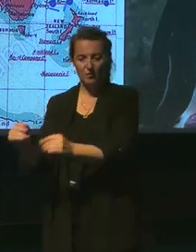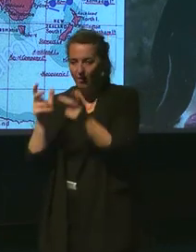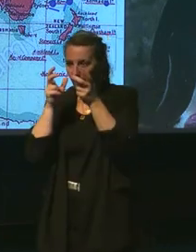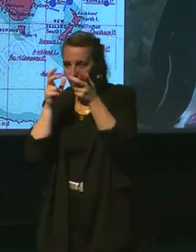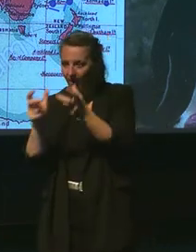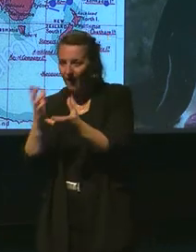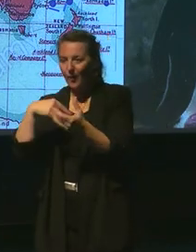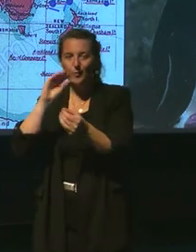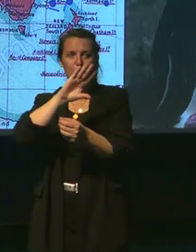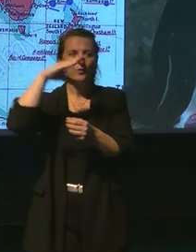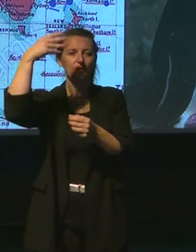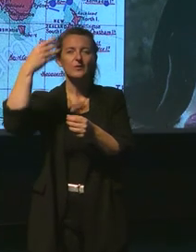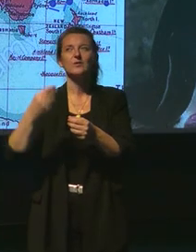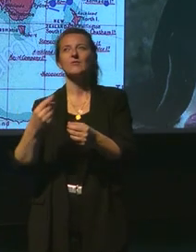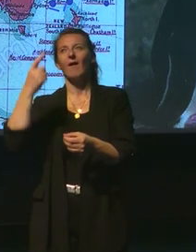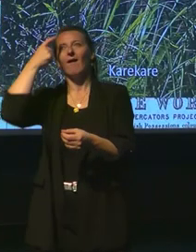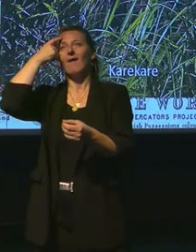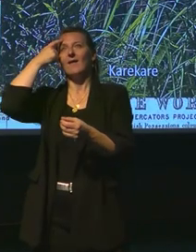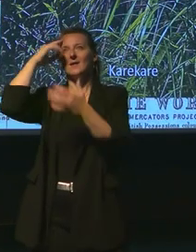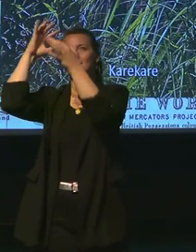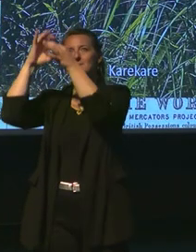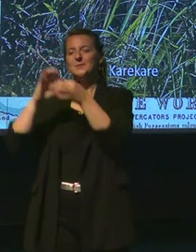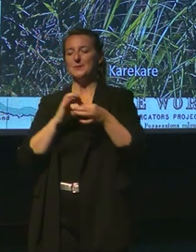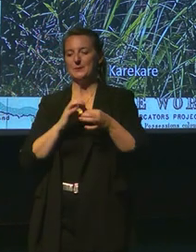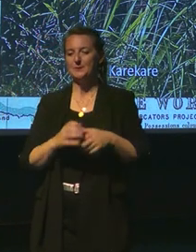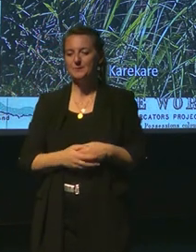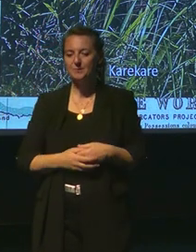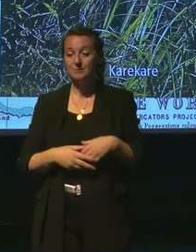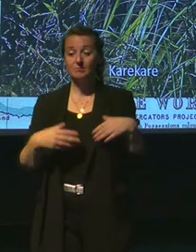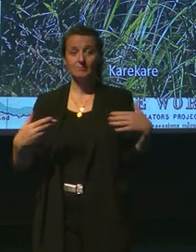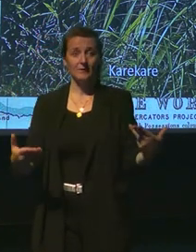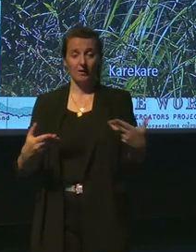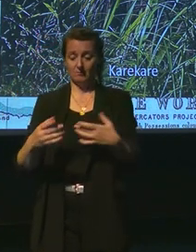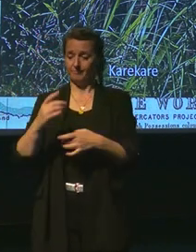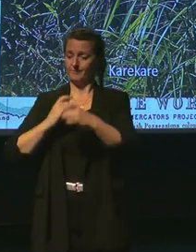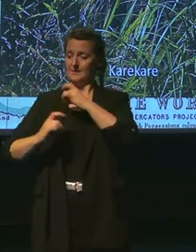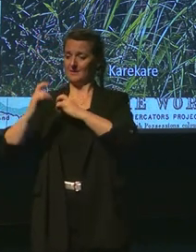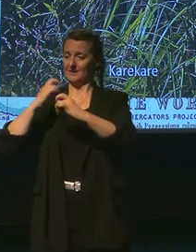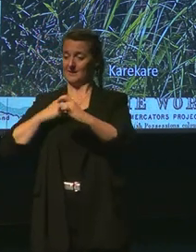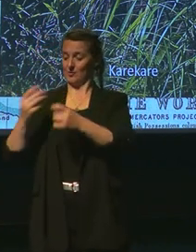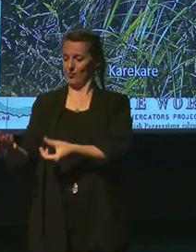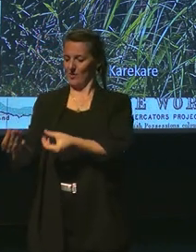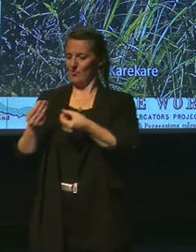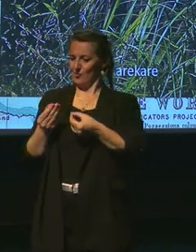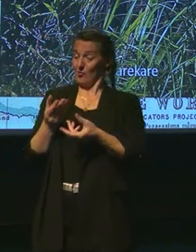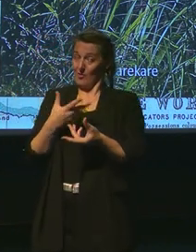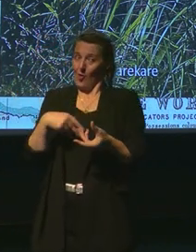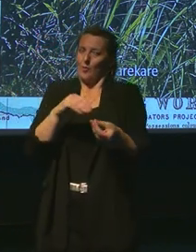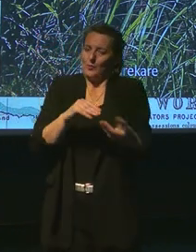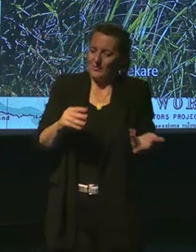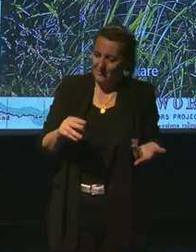de Julverne à travers ces îles. l'histoire nous apporte finalement, je vais passer